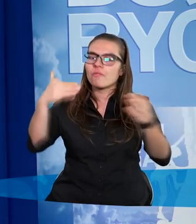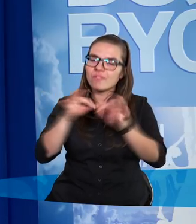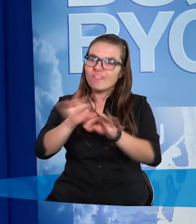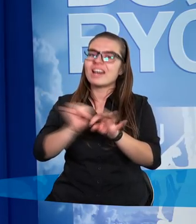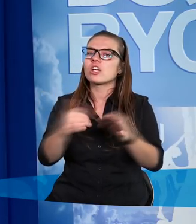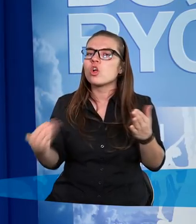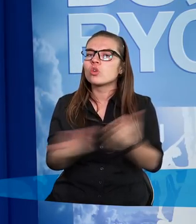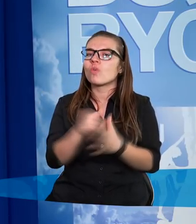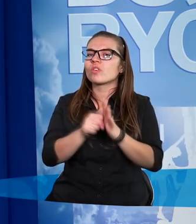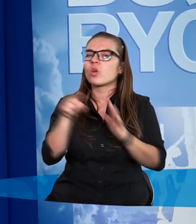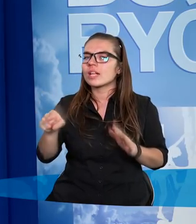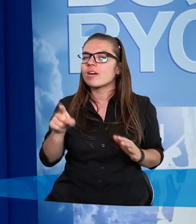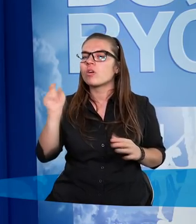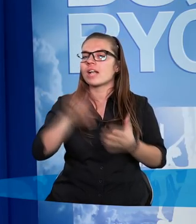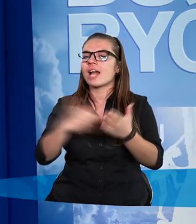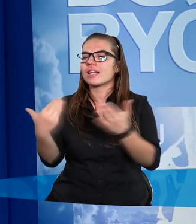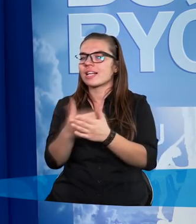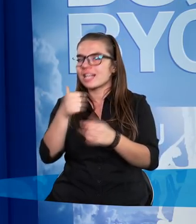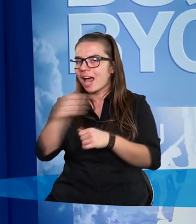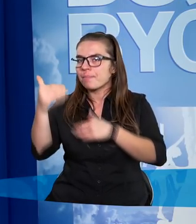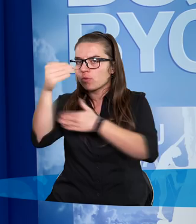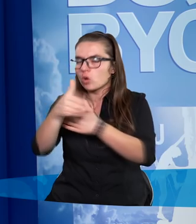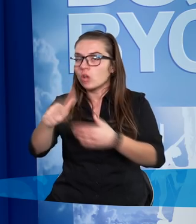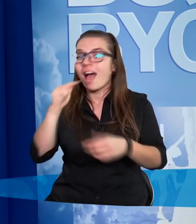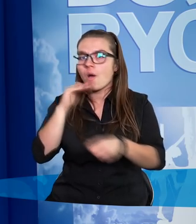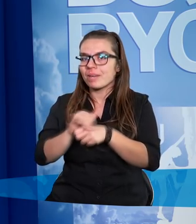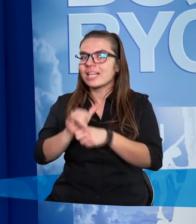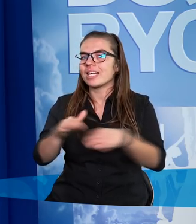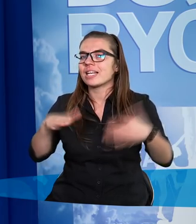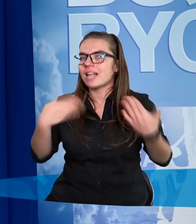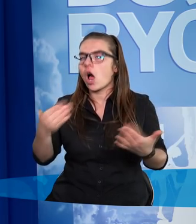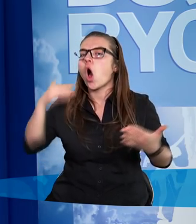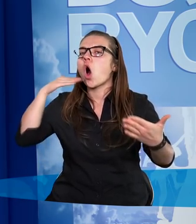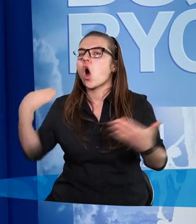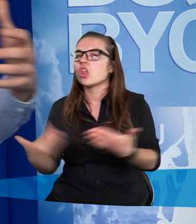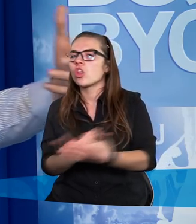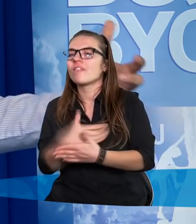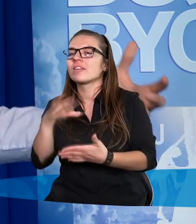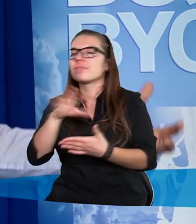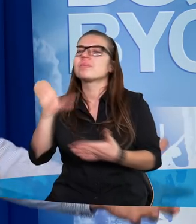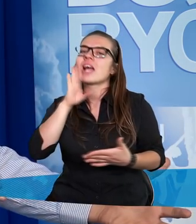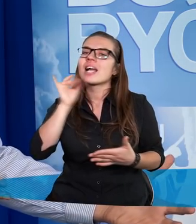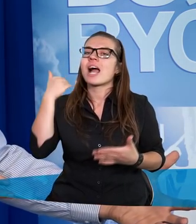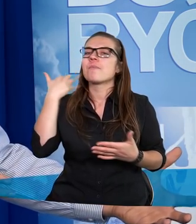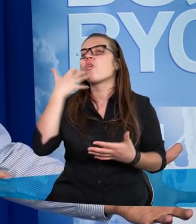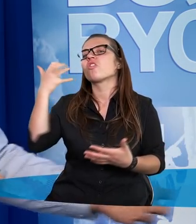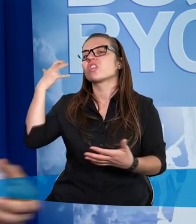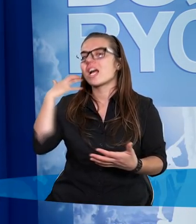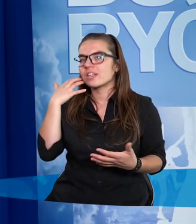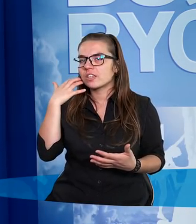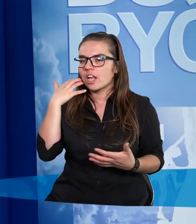do tego, że na samym końcu ta obietnica, która jest nam dana, jest odnowieniem świata takiego, jaki był wcześniej.